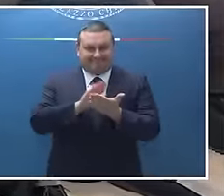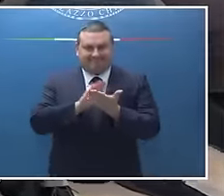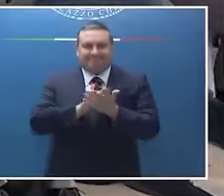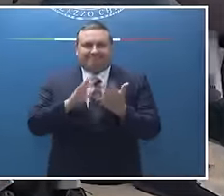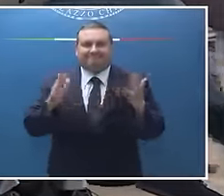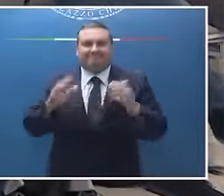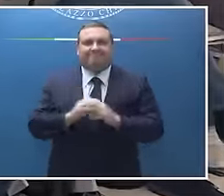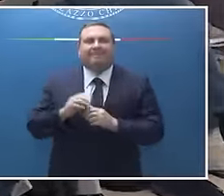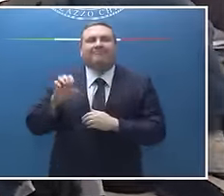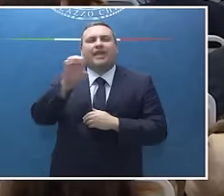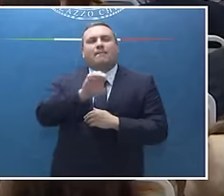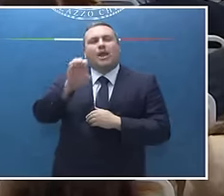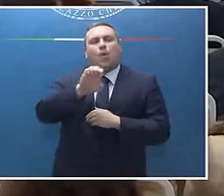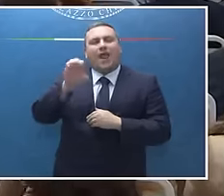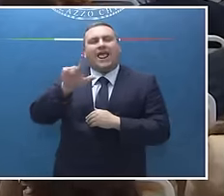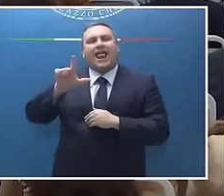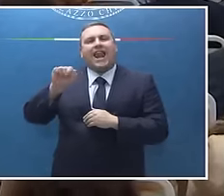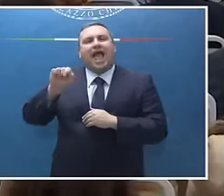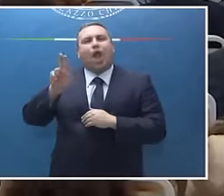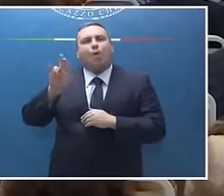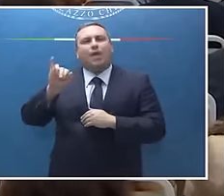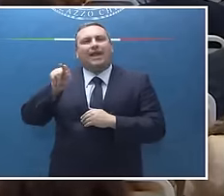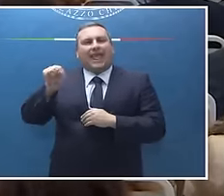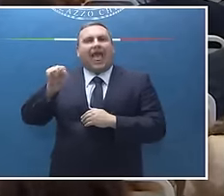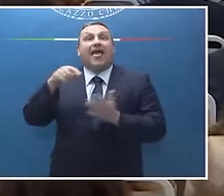Emanuele Lauria di Repubblica, se si alza. Grazie.